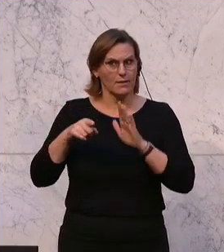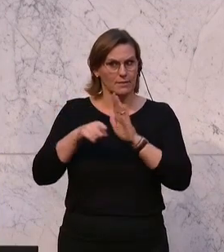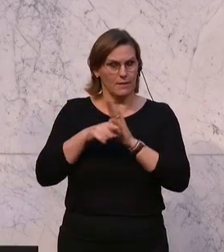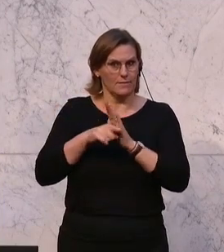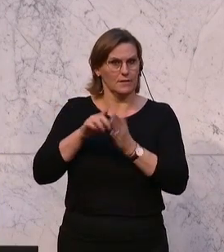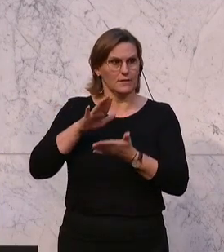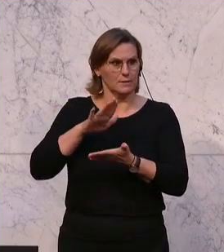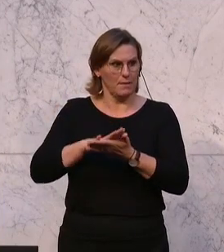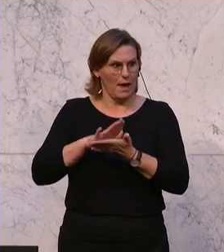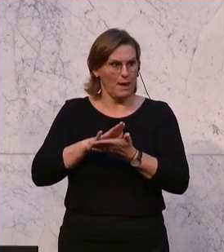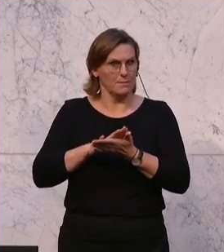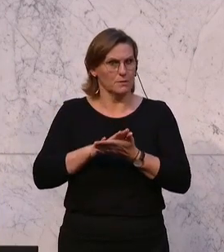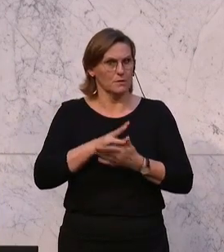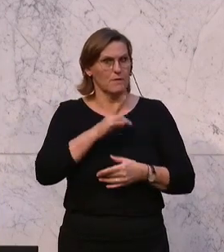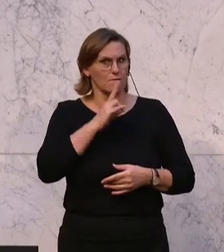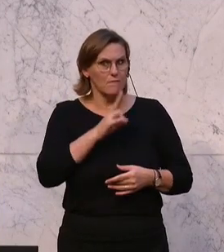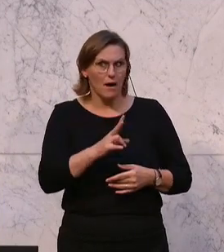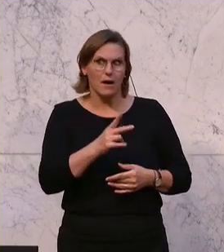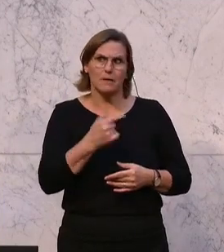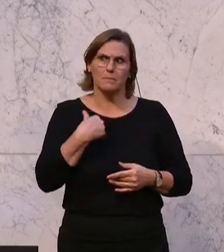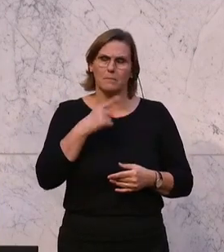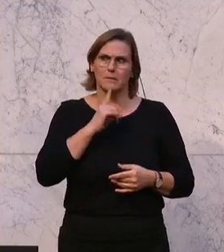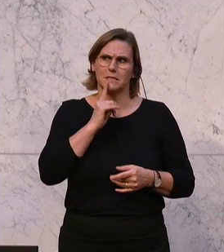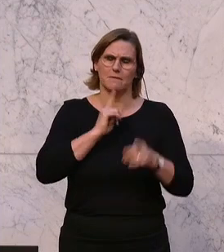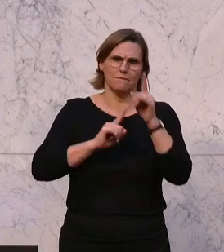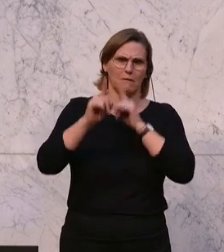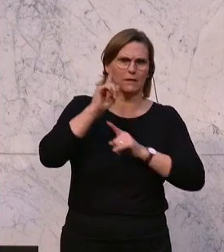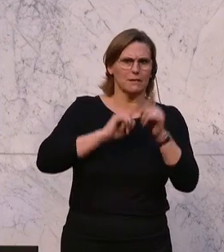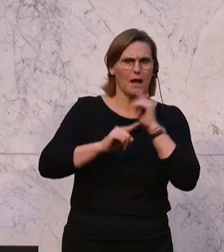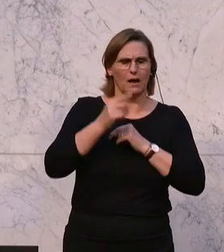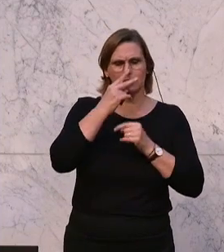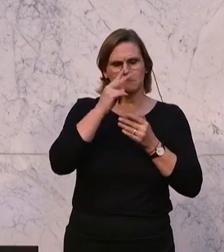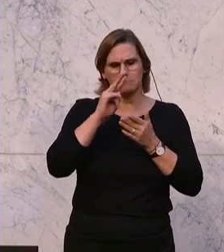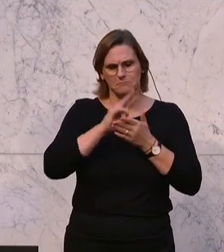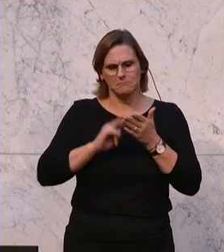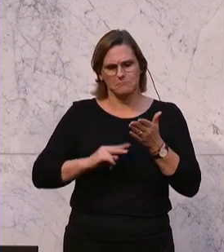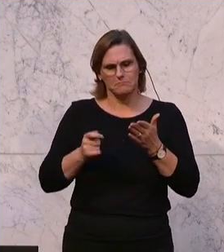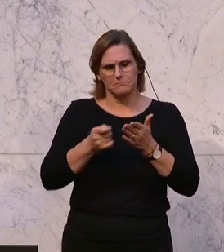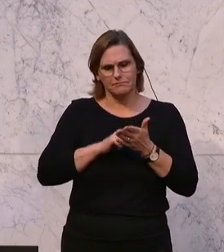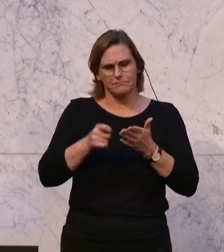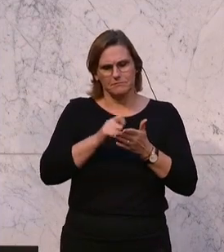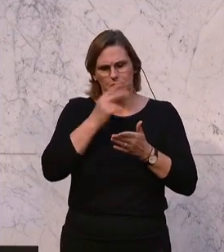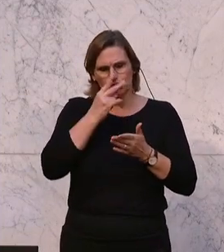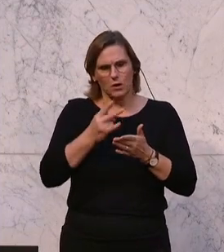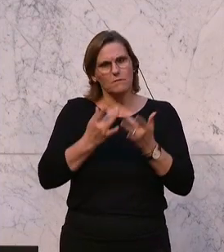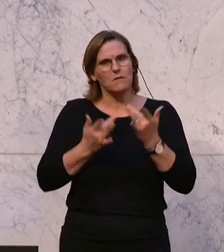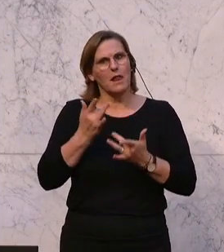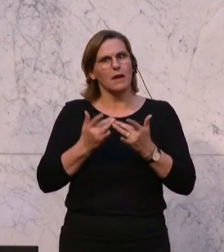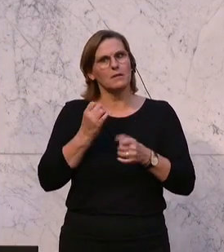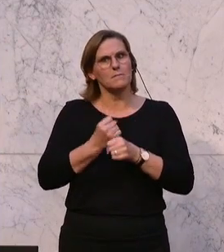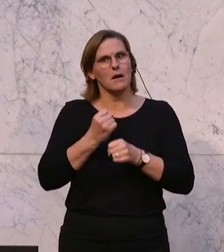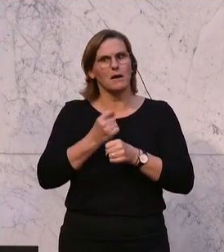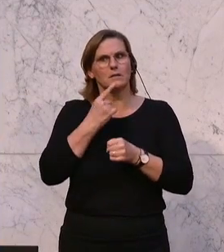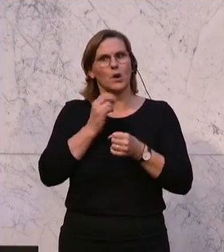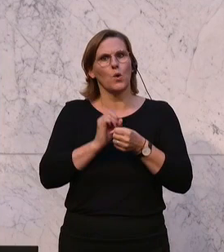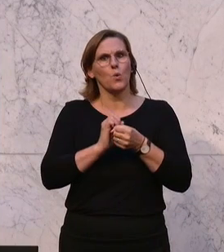aber. Und da wird man wirklich, kommt man wirklich manchmal der Verdacht bei Durchsicht all dieser Dinge, dass Sie vielleicht hergegangen sind und das Corona-Geld dann